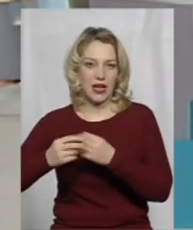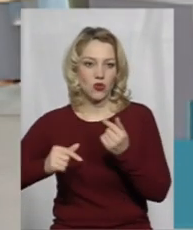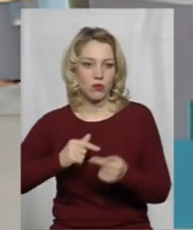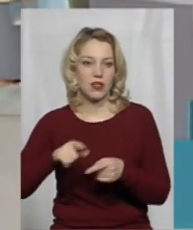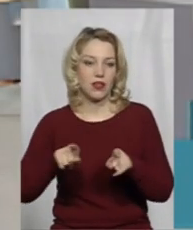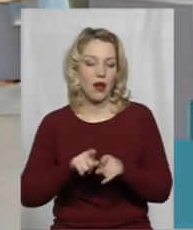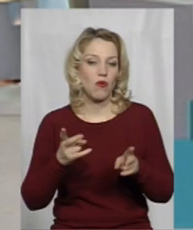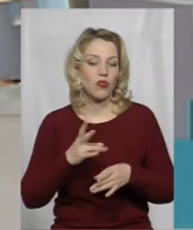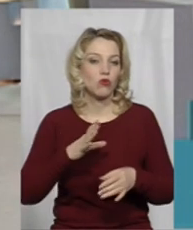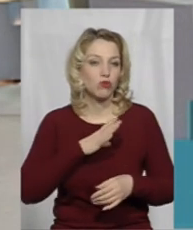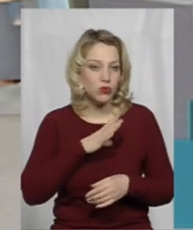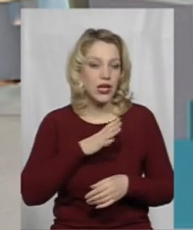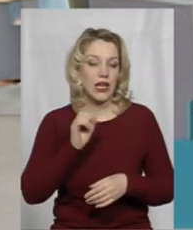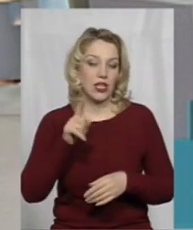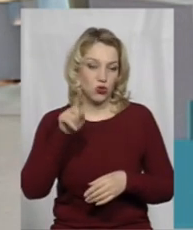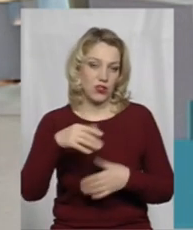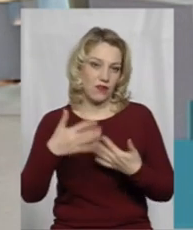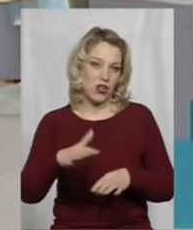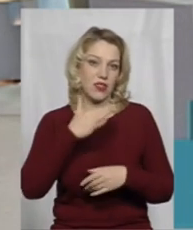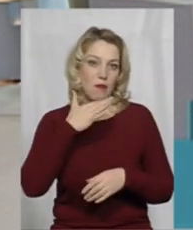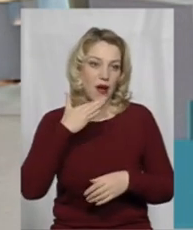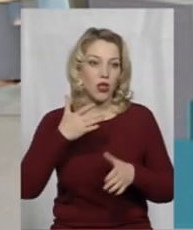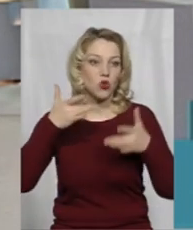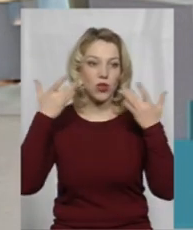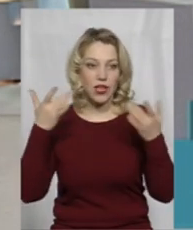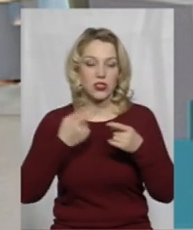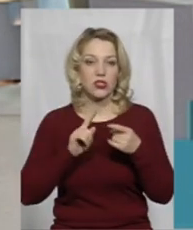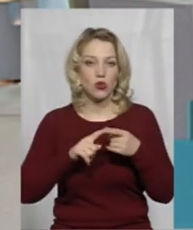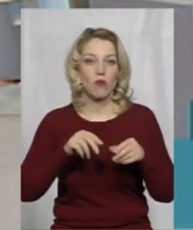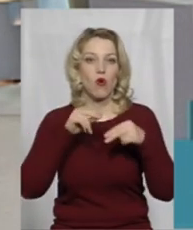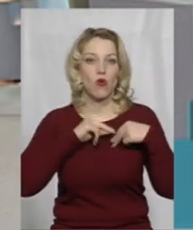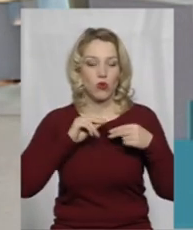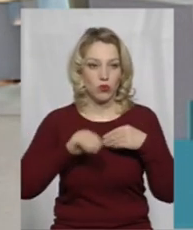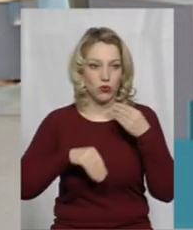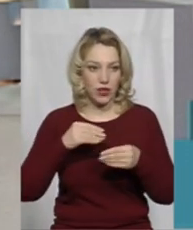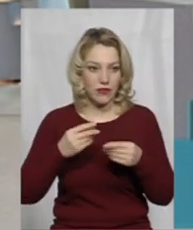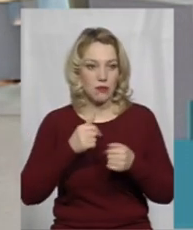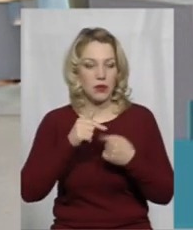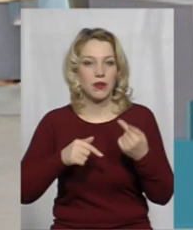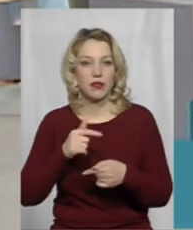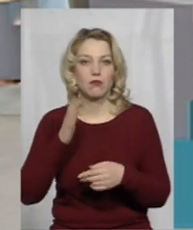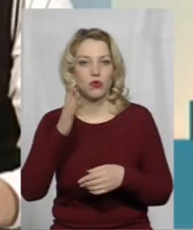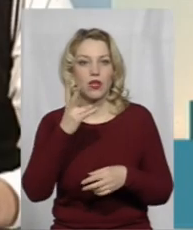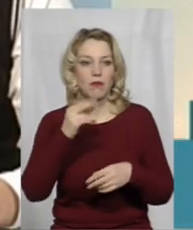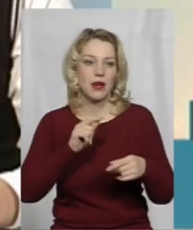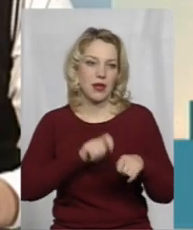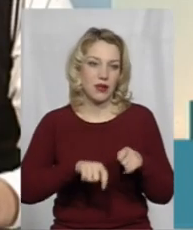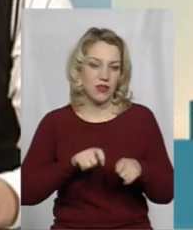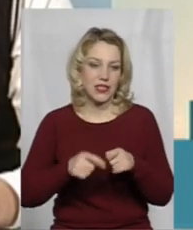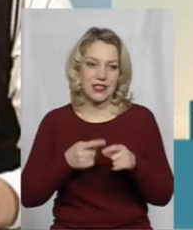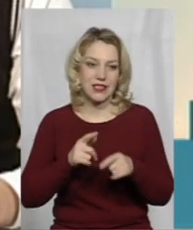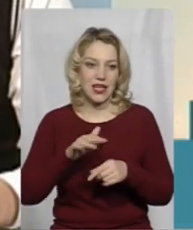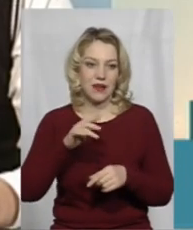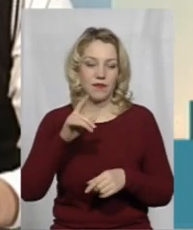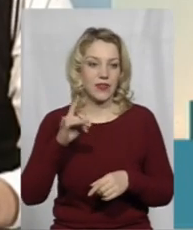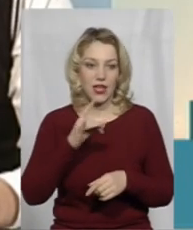це так повинно бути. Тоді вже набагато легше цьому роботодавцю, чи підприємцю бути при перевірці. Це не